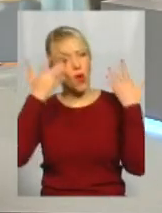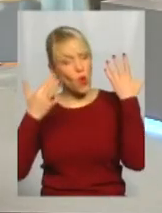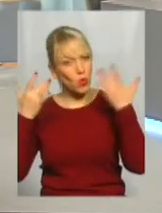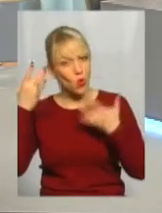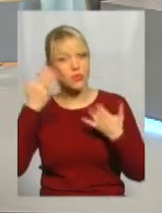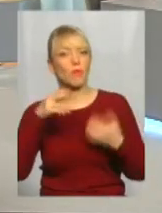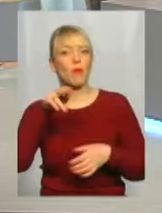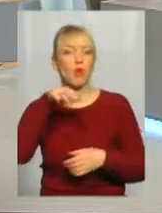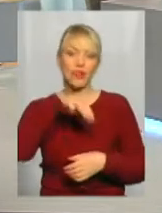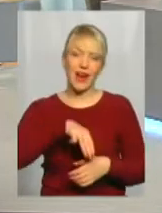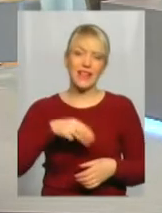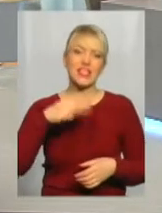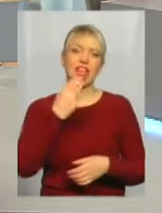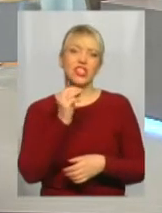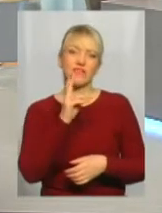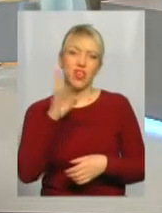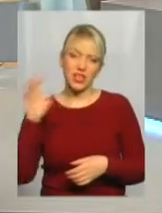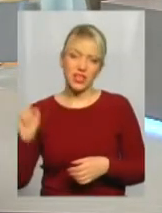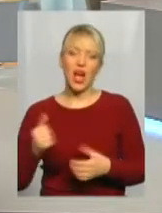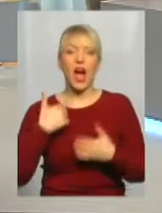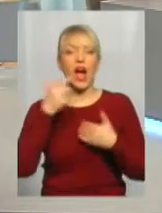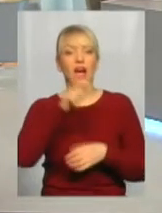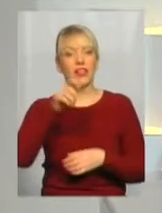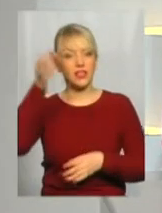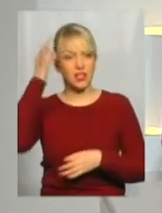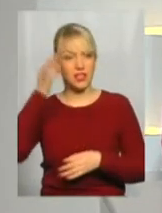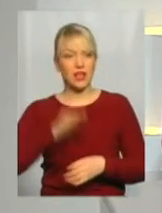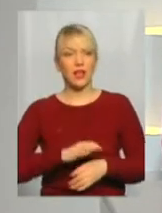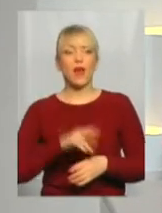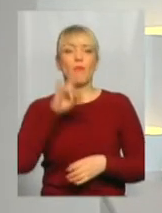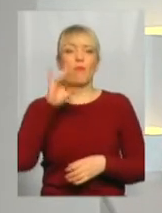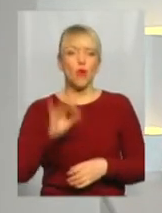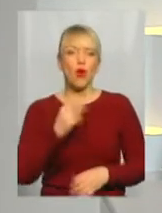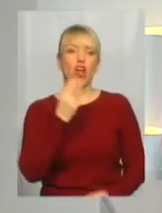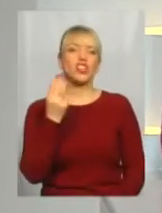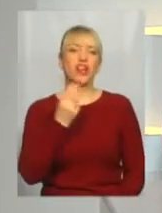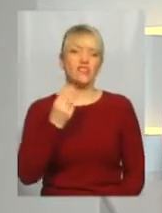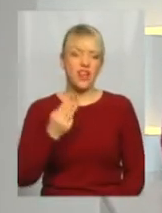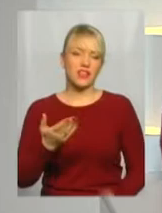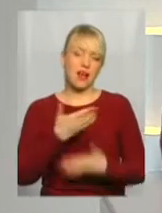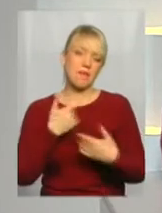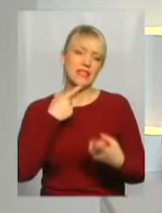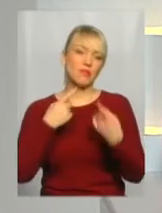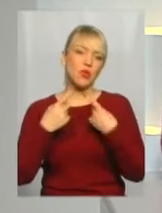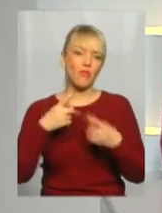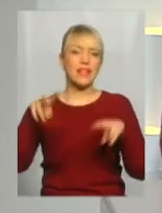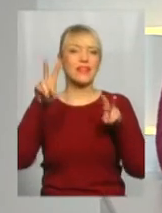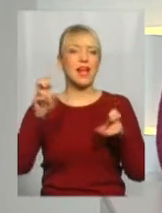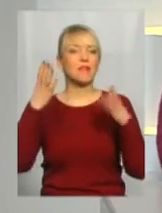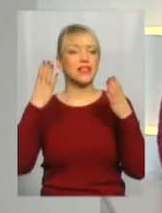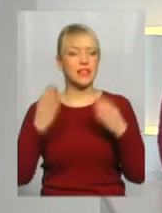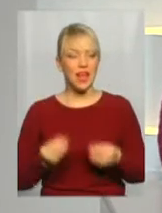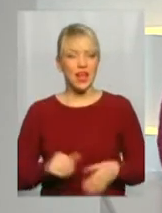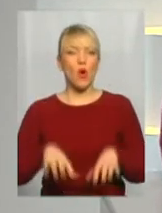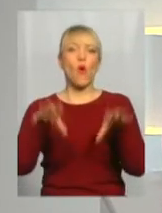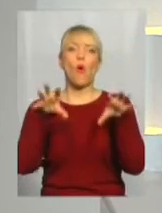Тараса Шевченка. А глядачам нагадаю, що про нехристоматійного Шевченка ми спілкувалися у темі дня із